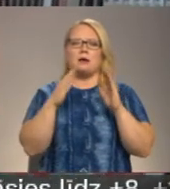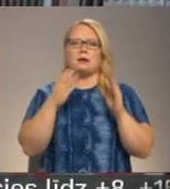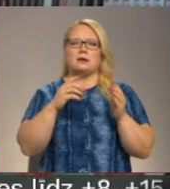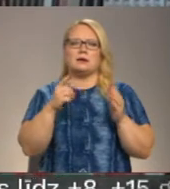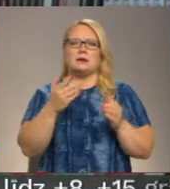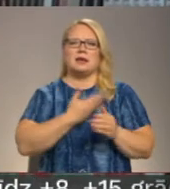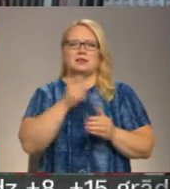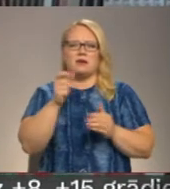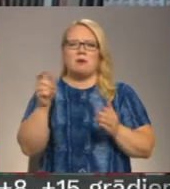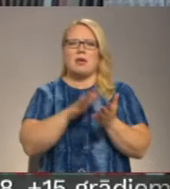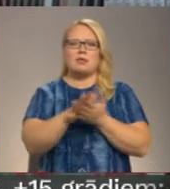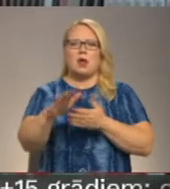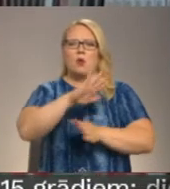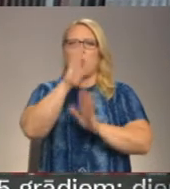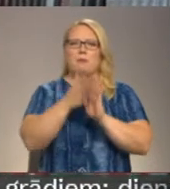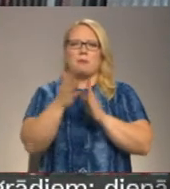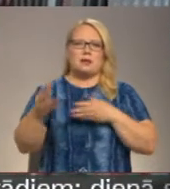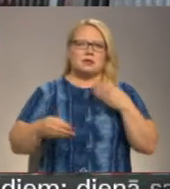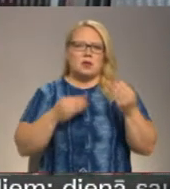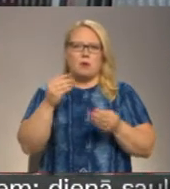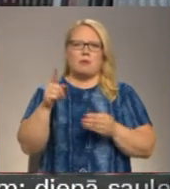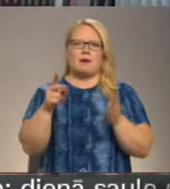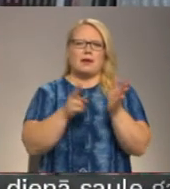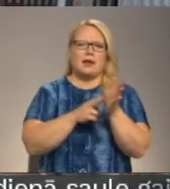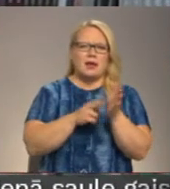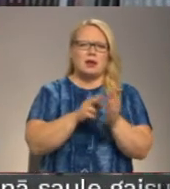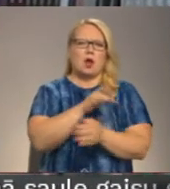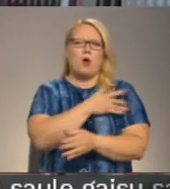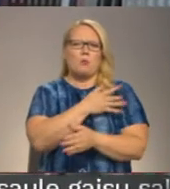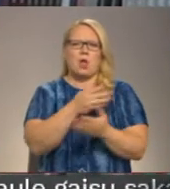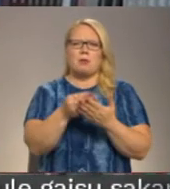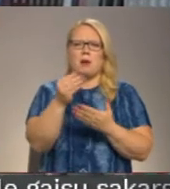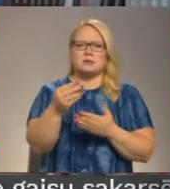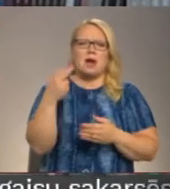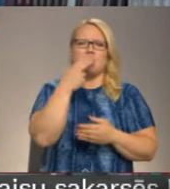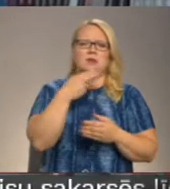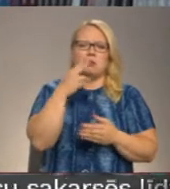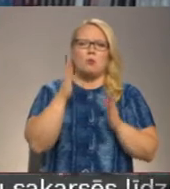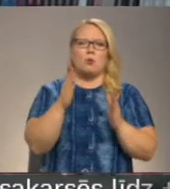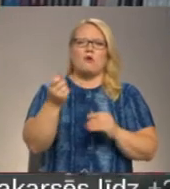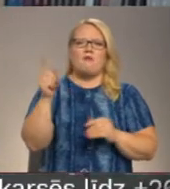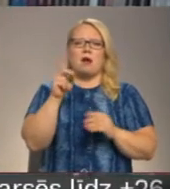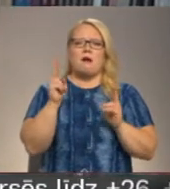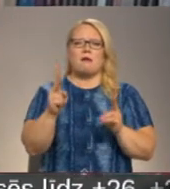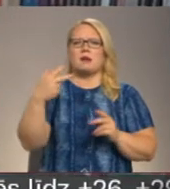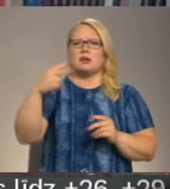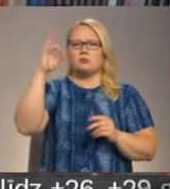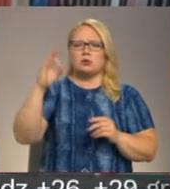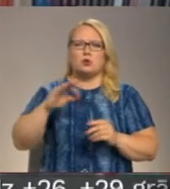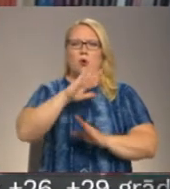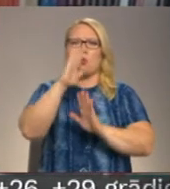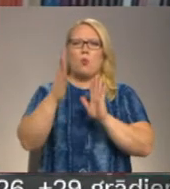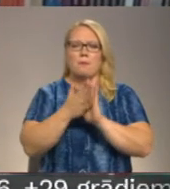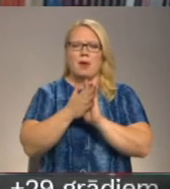kopējiem mājokļa izdevumiem. Tas ir īri komunālajiem maksājiem apsaimniekošiem vairāk, kā 30% no kopējiem mājas